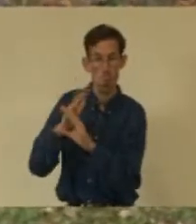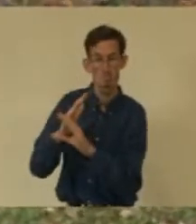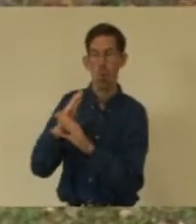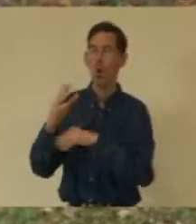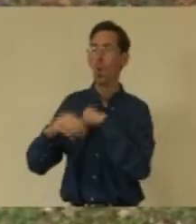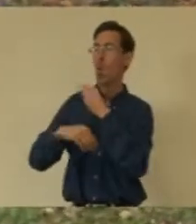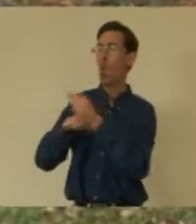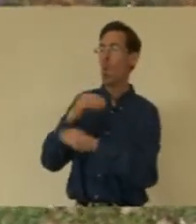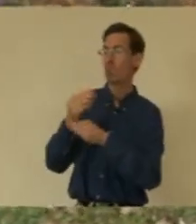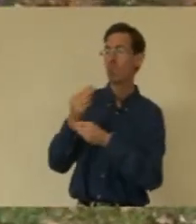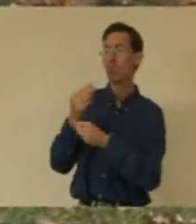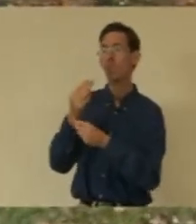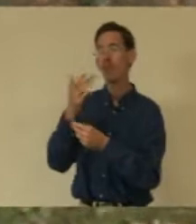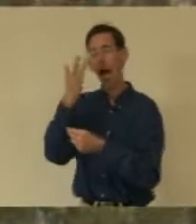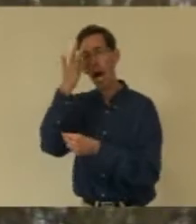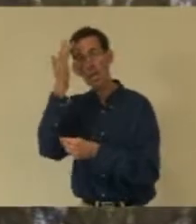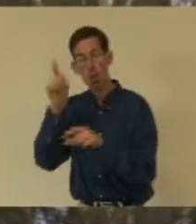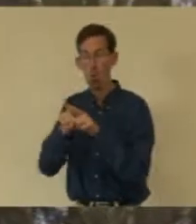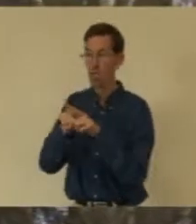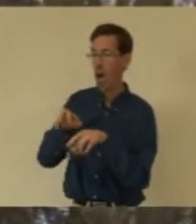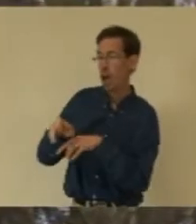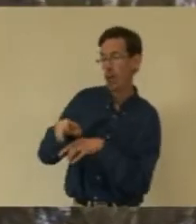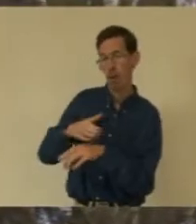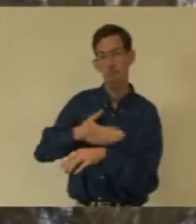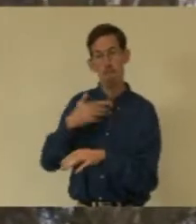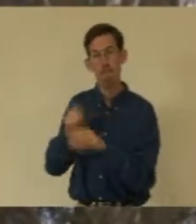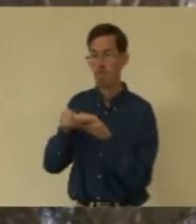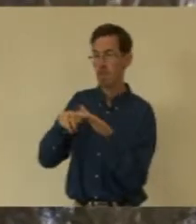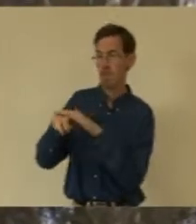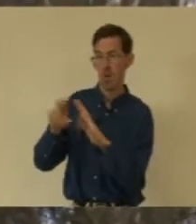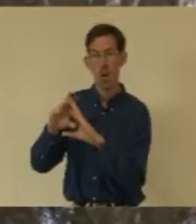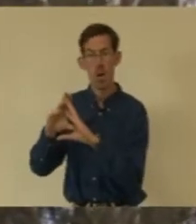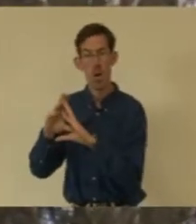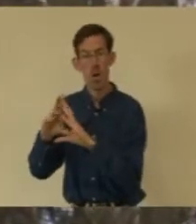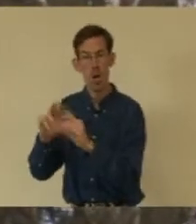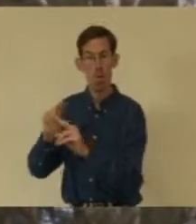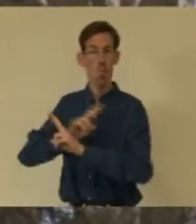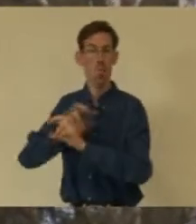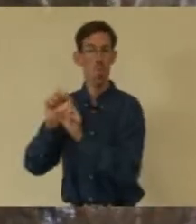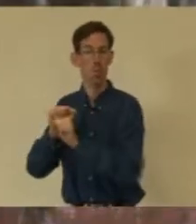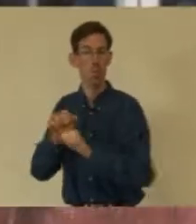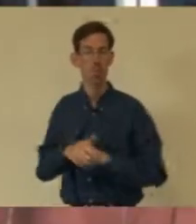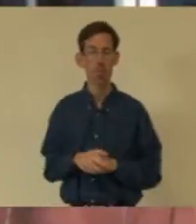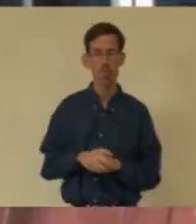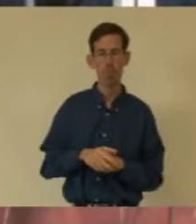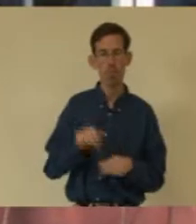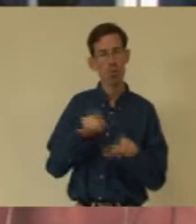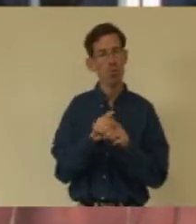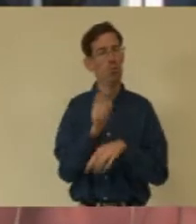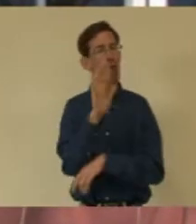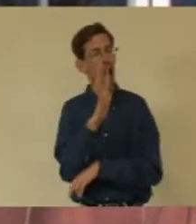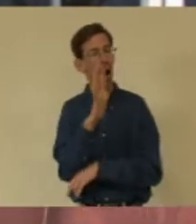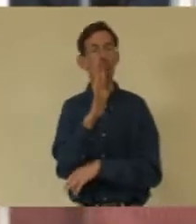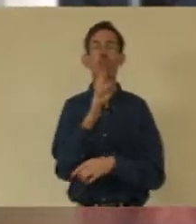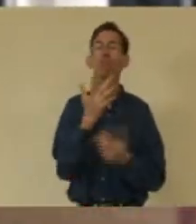pendant les périodes estivales où les insectes aiment aussi trouver des endroits plutôt paisibles pour se poser un petit peu. Il y eu beaucoup d